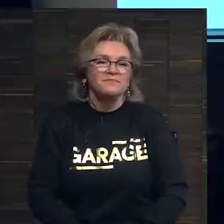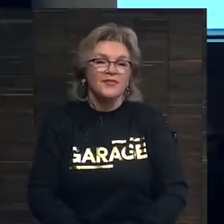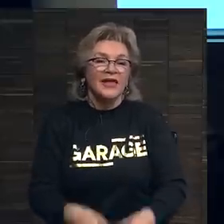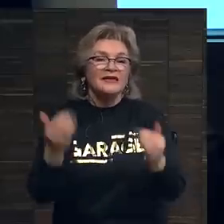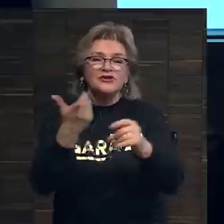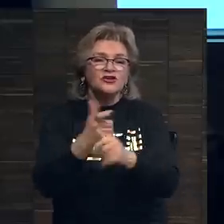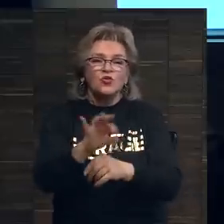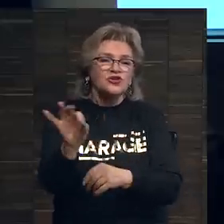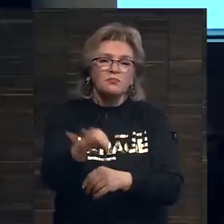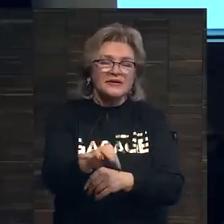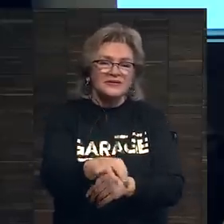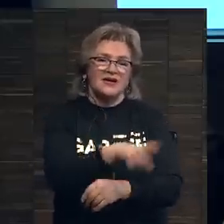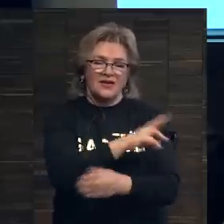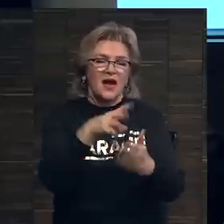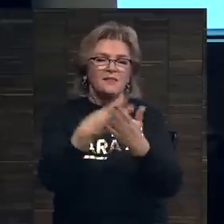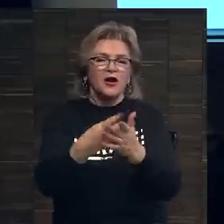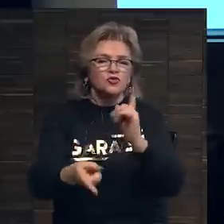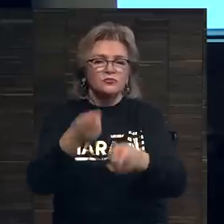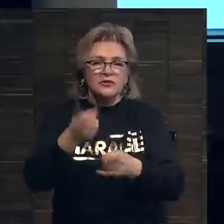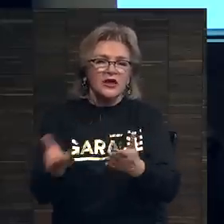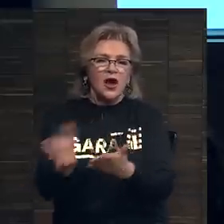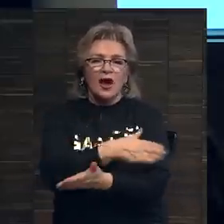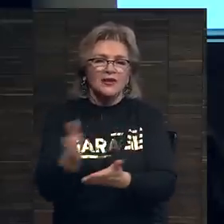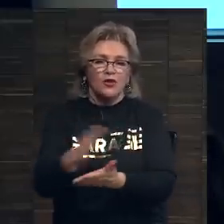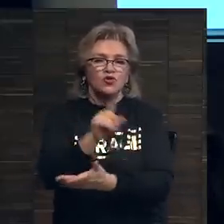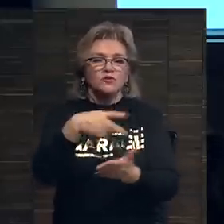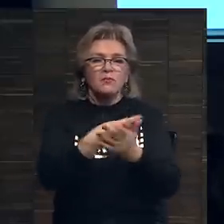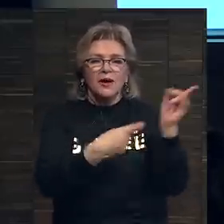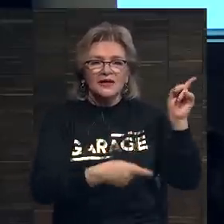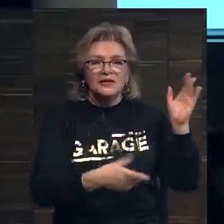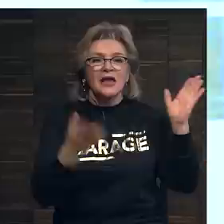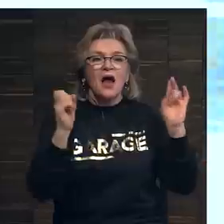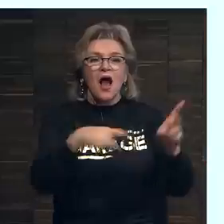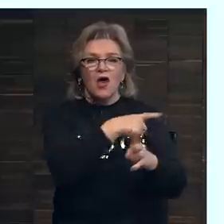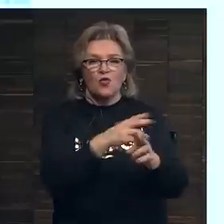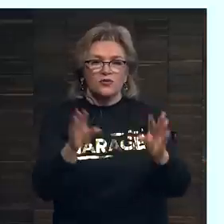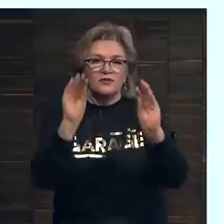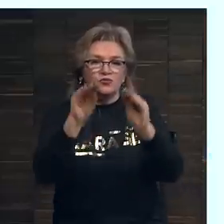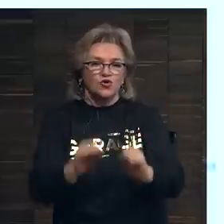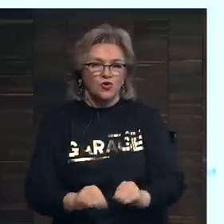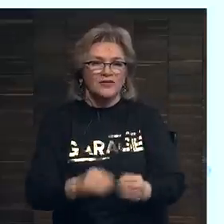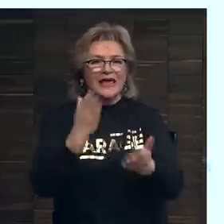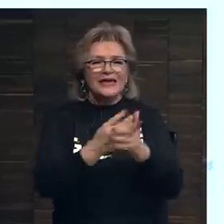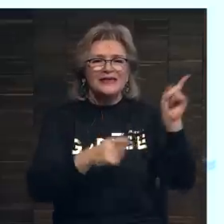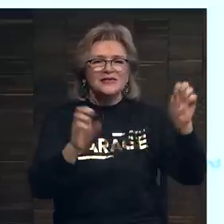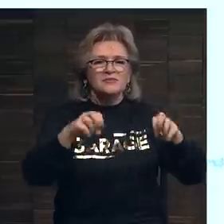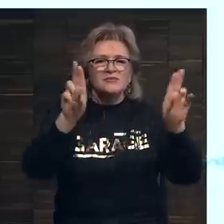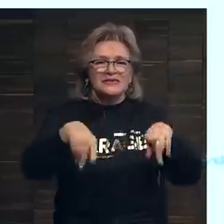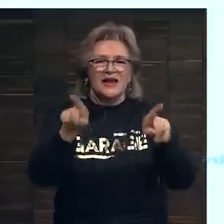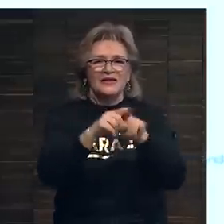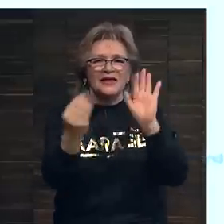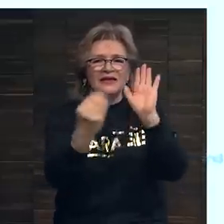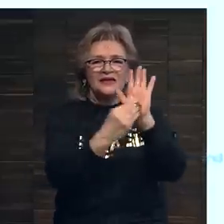Сейчас очень быстро я покажу вам настоящий каталог аукциона, чтобы показать вам, как он устроен. Здесь есть такие специальные